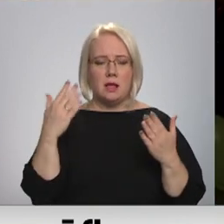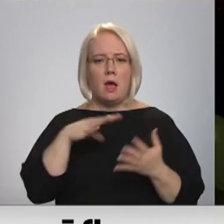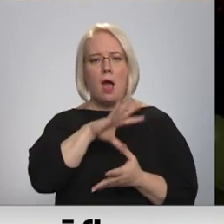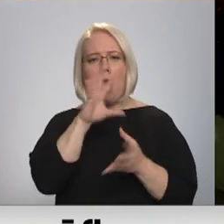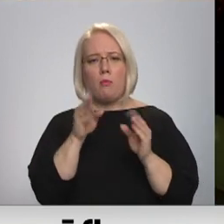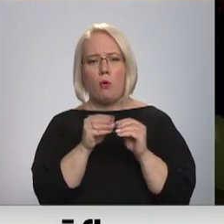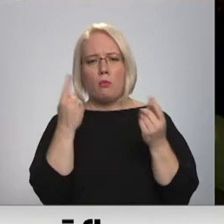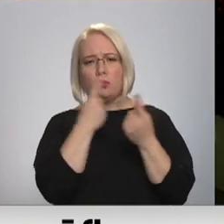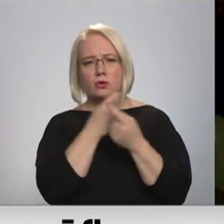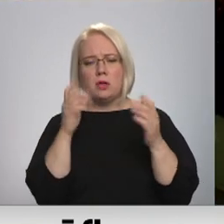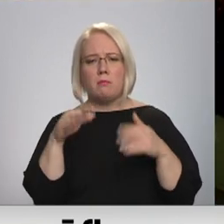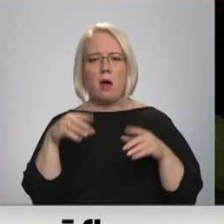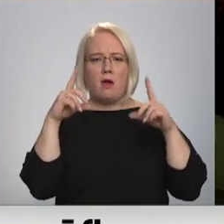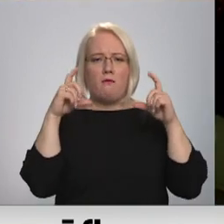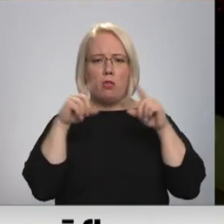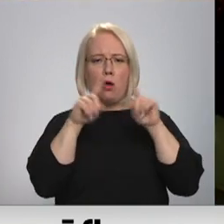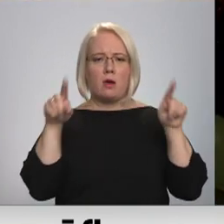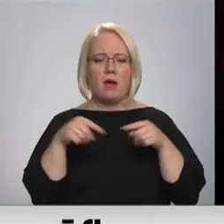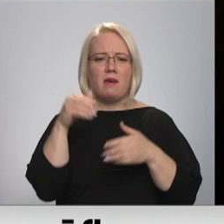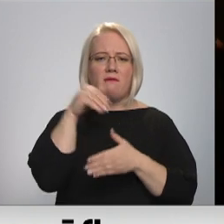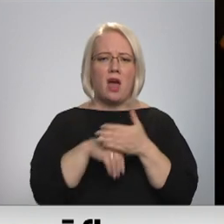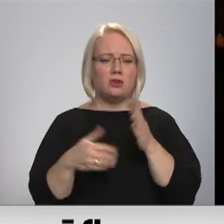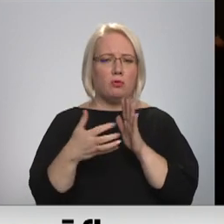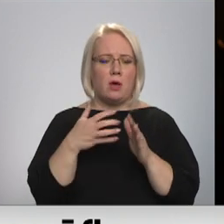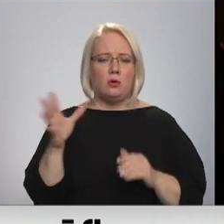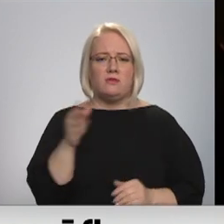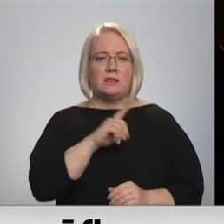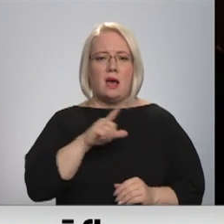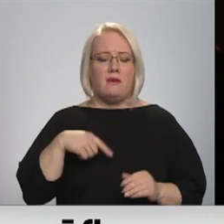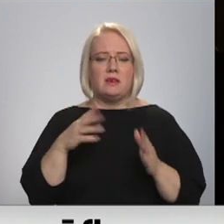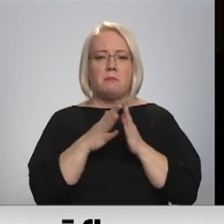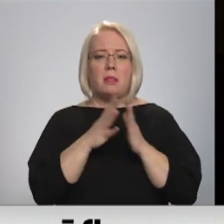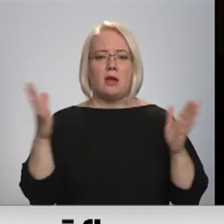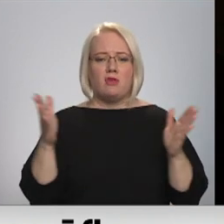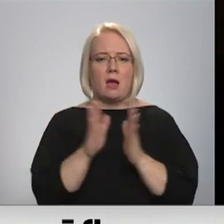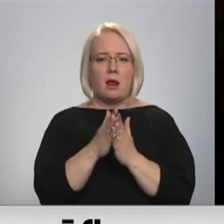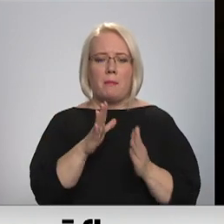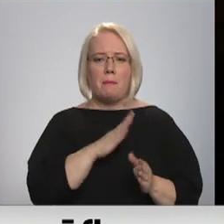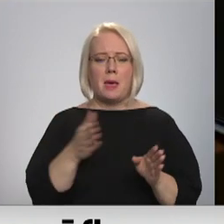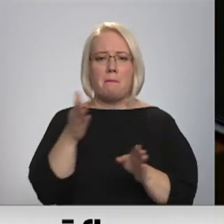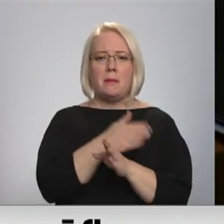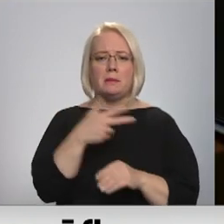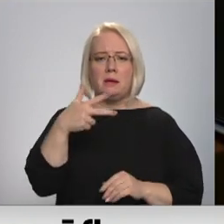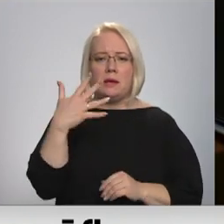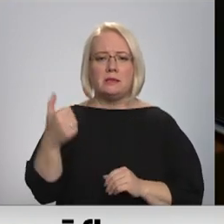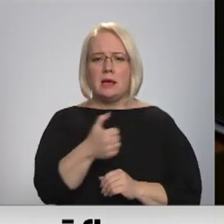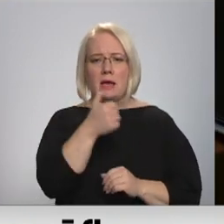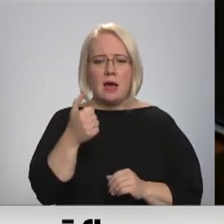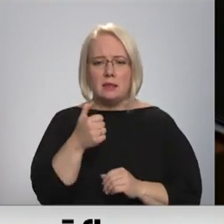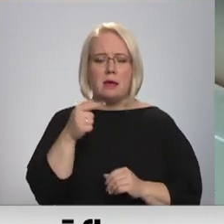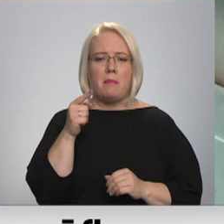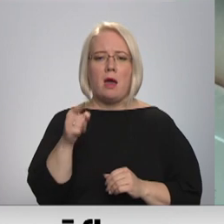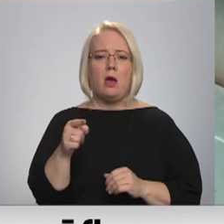ziņu par fotogrāfijas vēsturi trūkst visā Latvijā. Vienīgais plašākais izdevums tapis pirms 35 gadiem Pētera Zēles